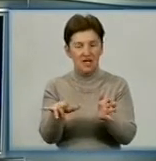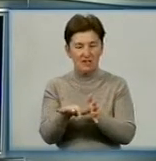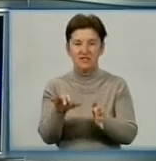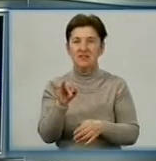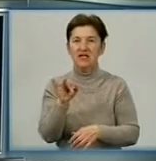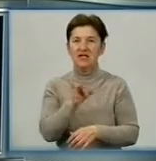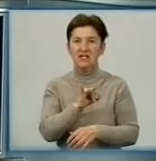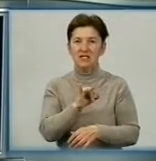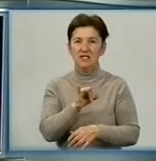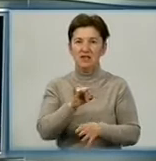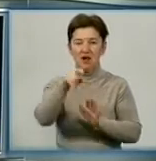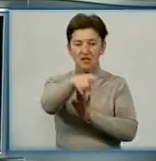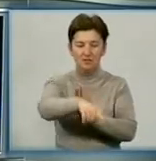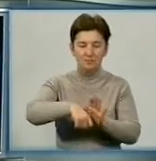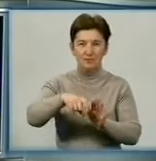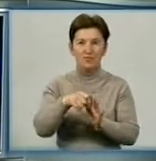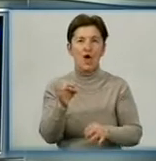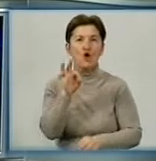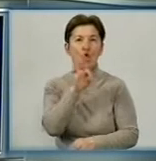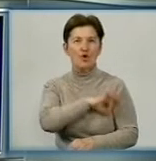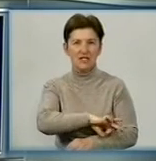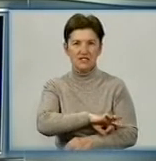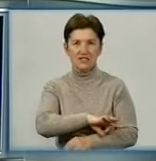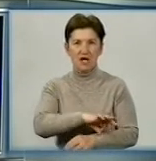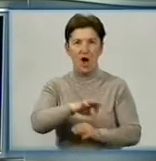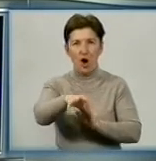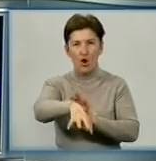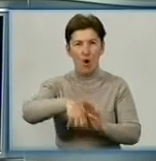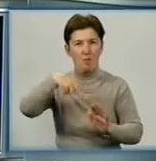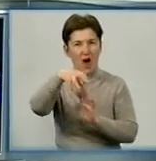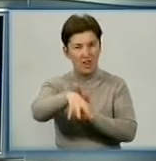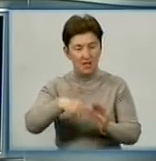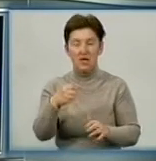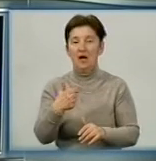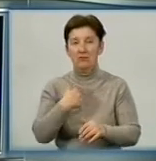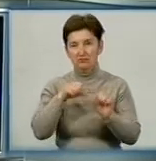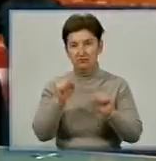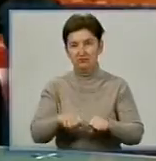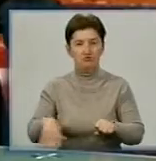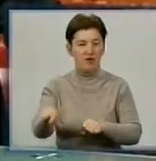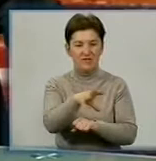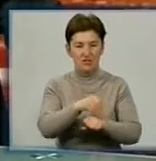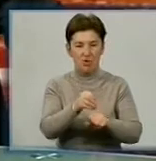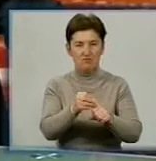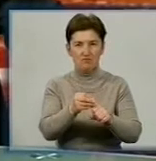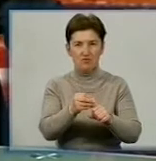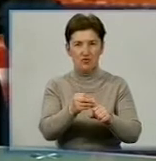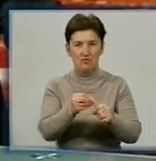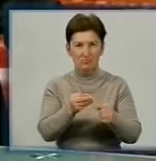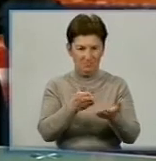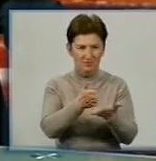в виводобувництві корисних копалин. Фактично, ми можемо по всьому спектру є про що